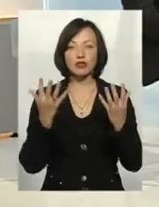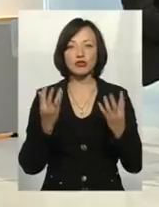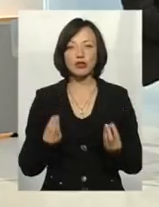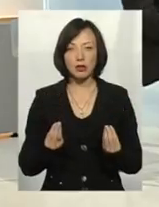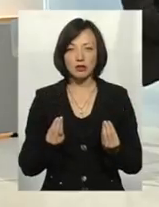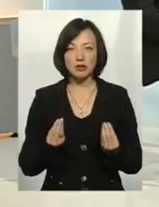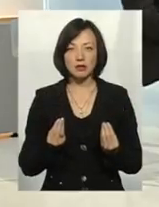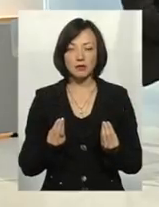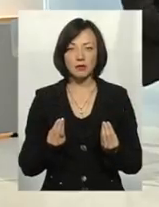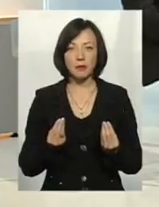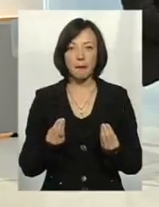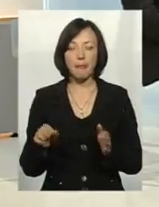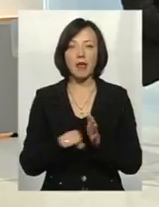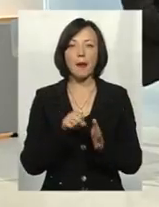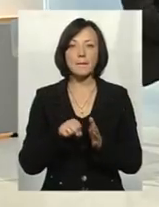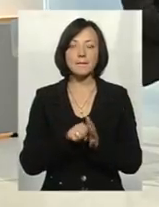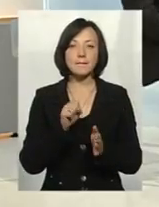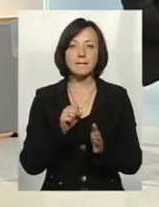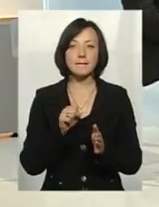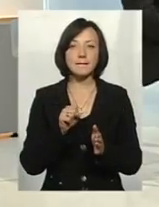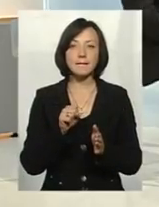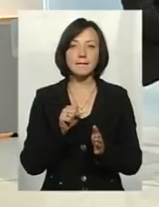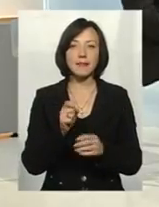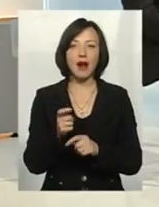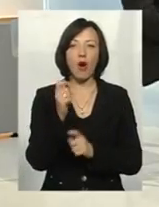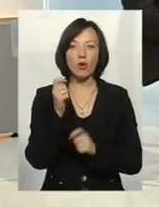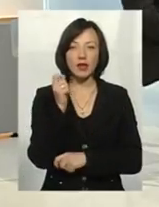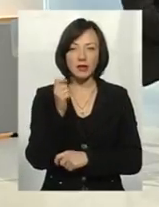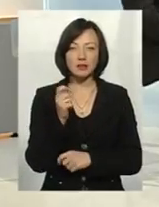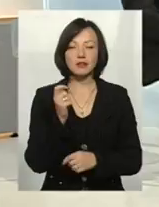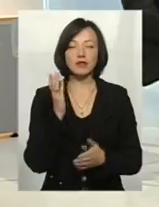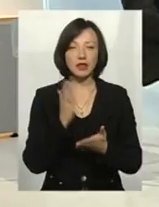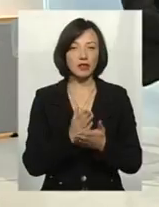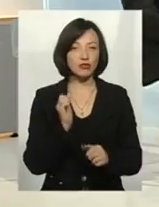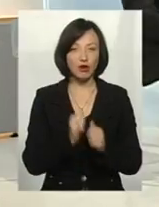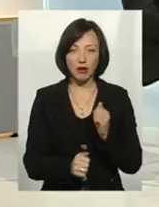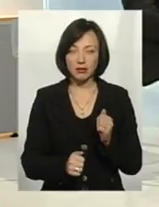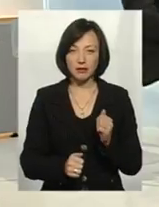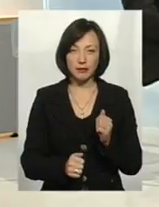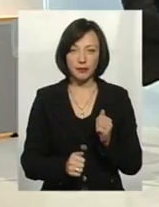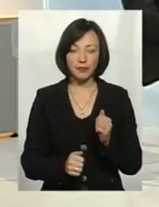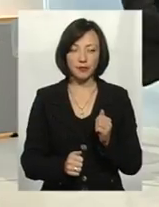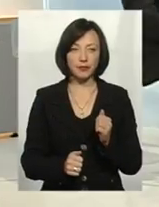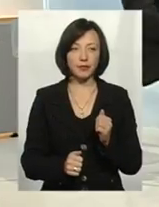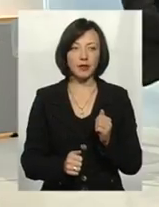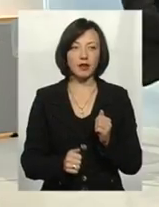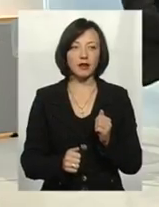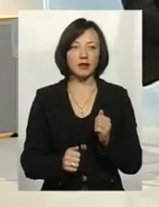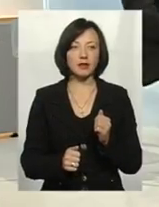браконьєрство зустрічається дуже часто. З